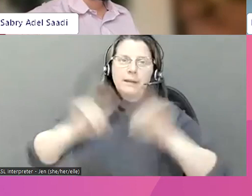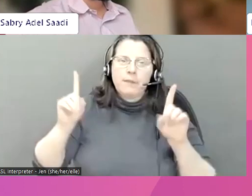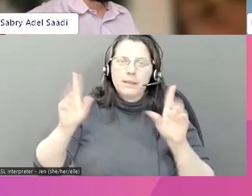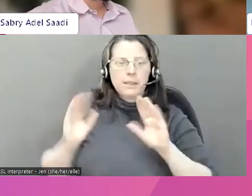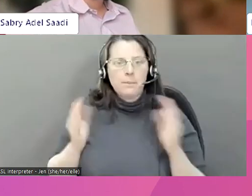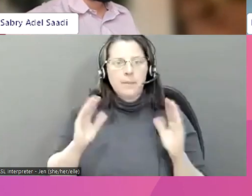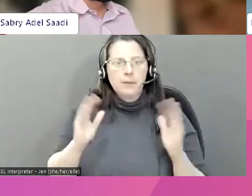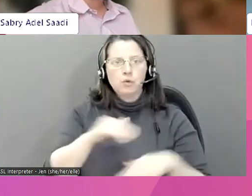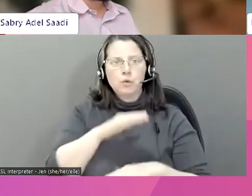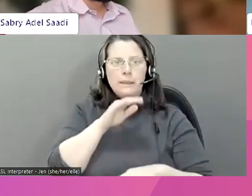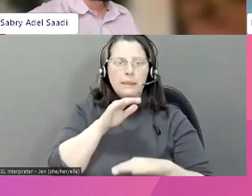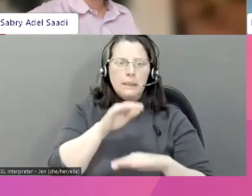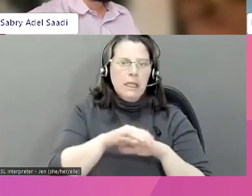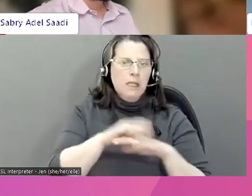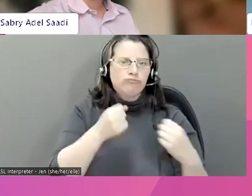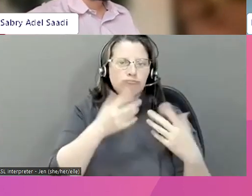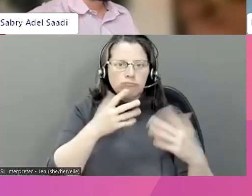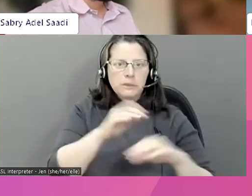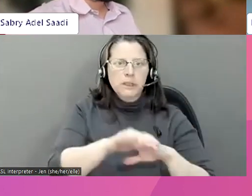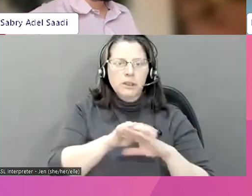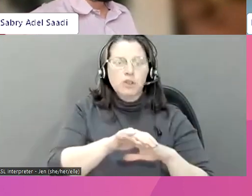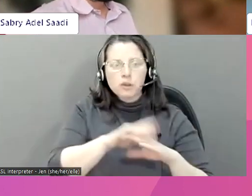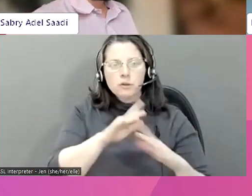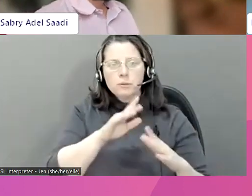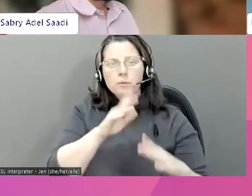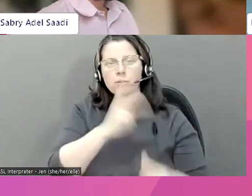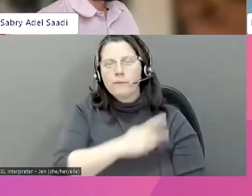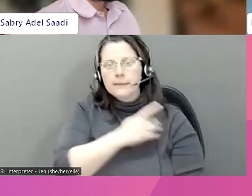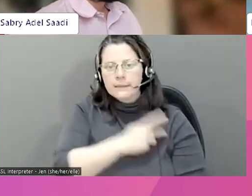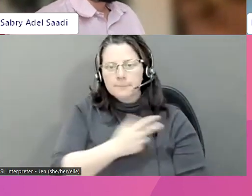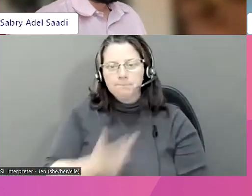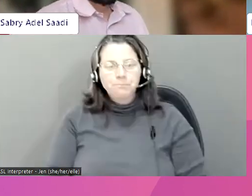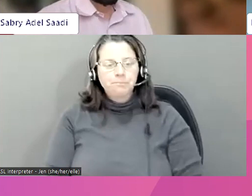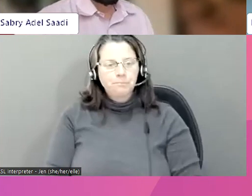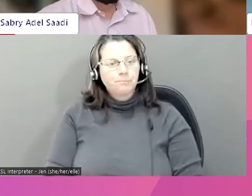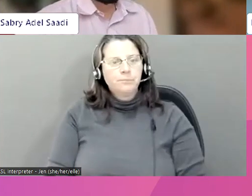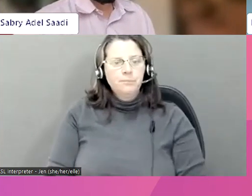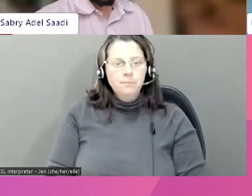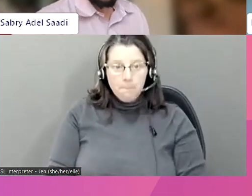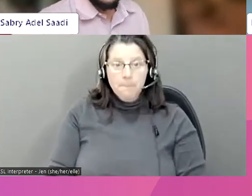il a un système juridique très différent des autres provinces anglophones. Merci.